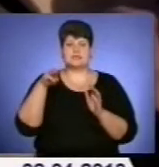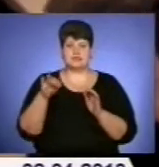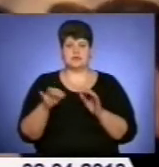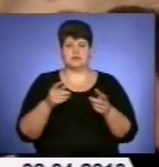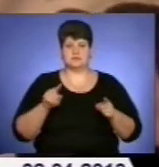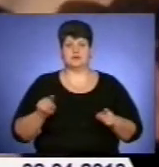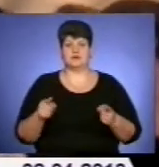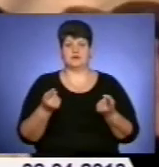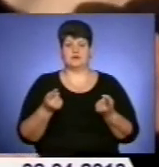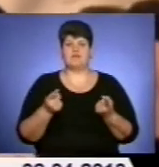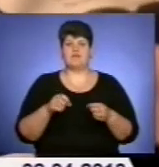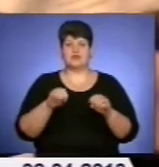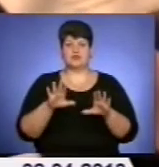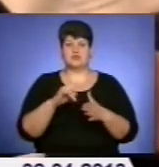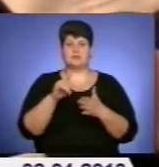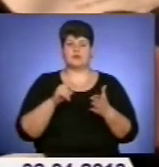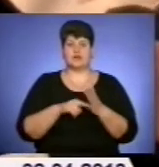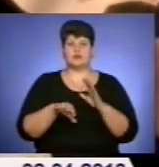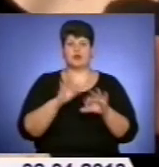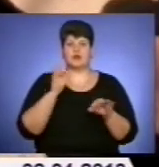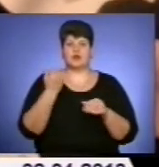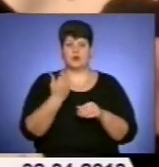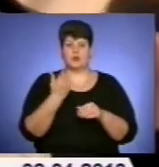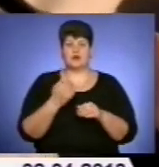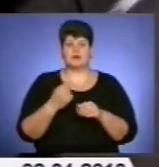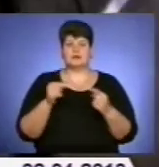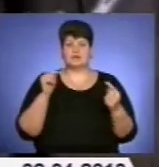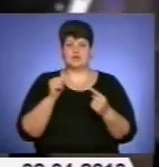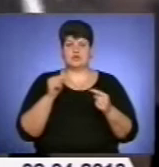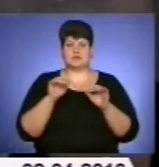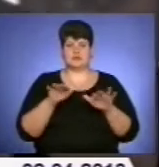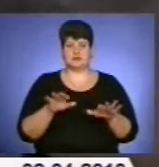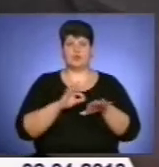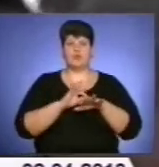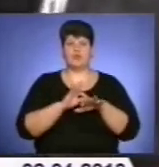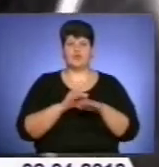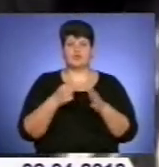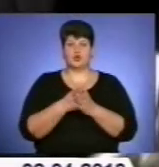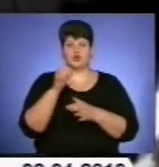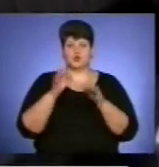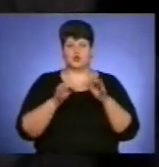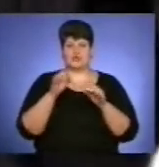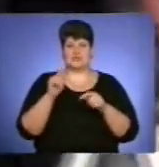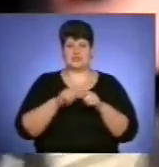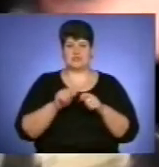затримали. Вирішується питання про обрання йому міри запобіжного заходу. Проводиться досудове розслідування.